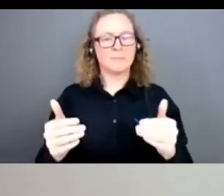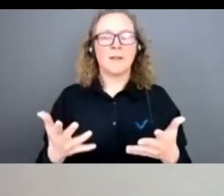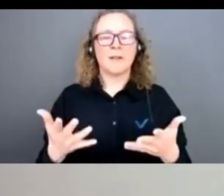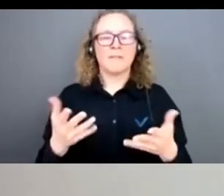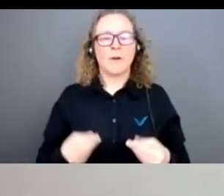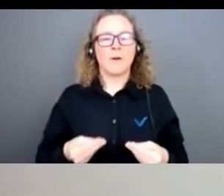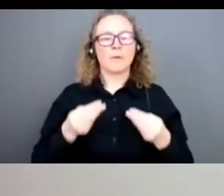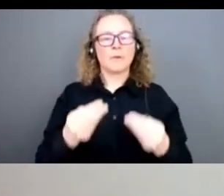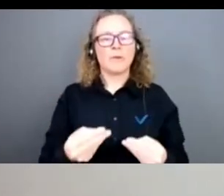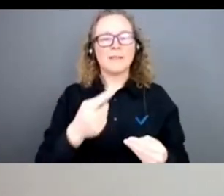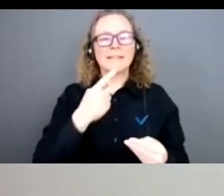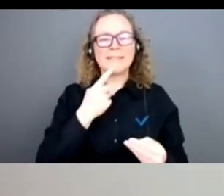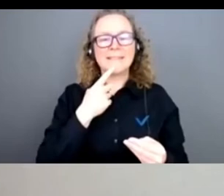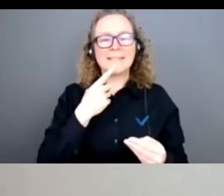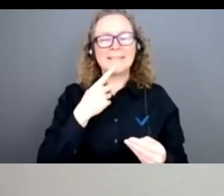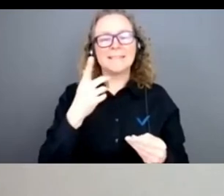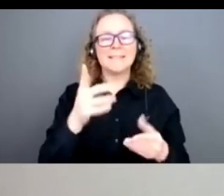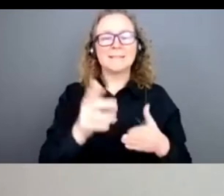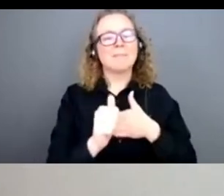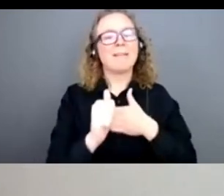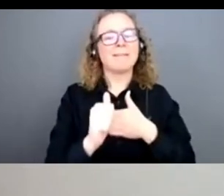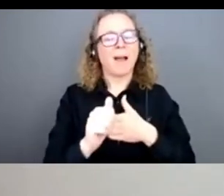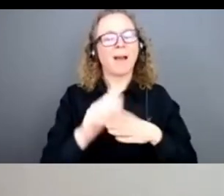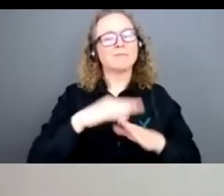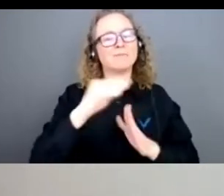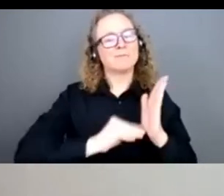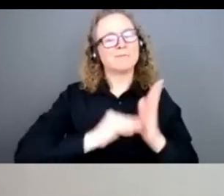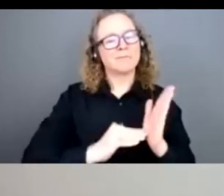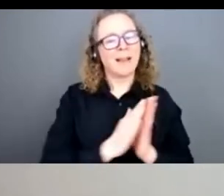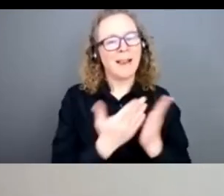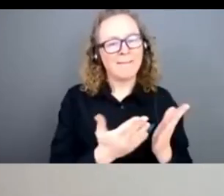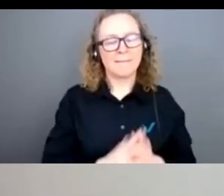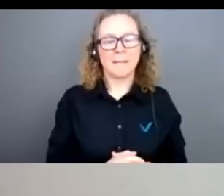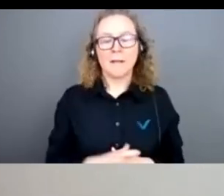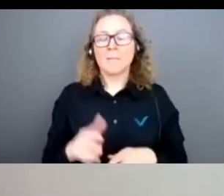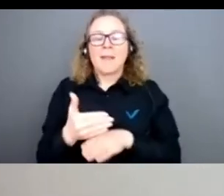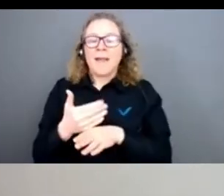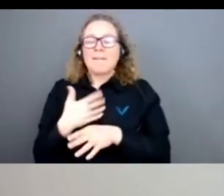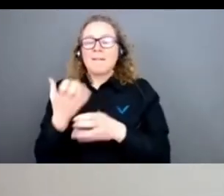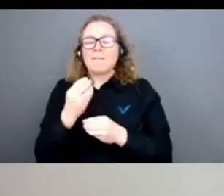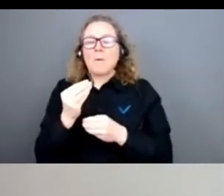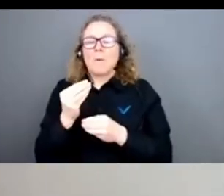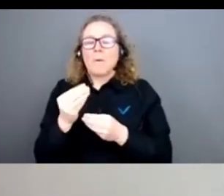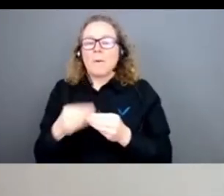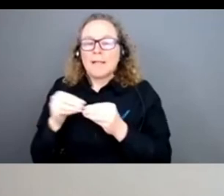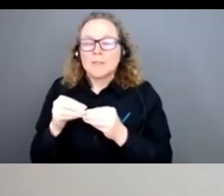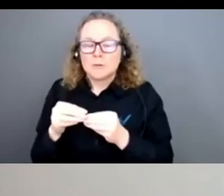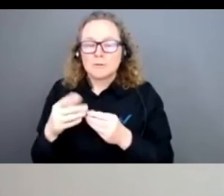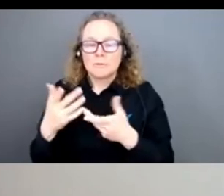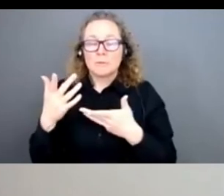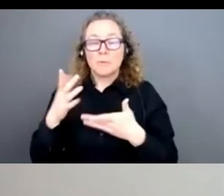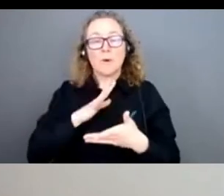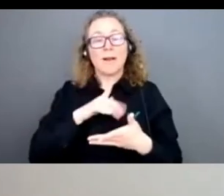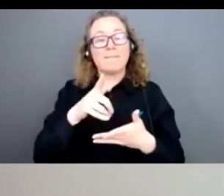cet ouvrage. Encore un mot, pour avoir une recension du livre, vous